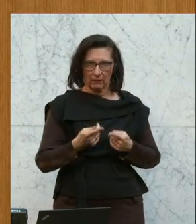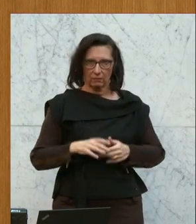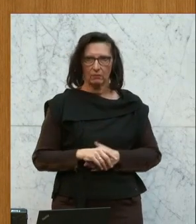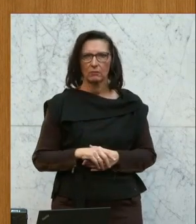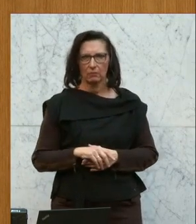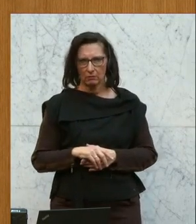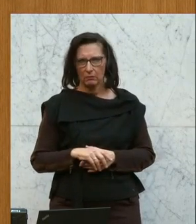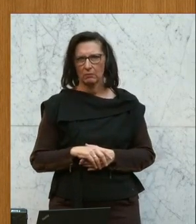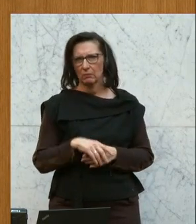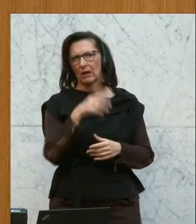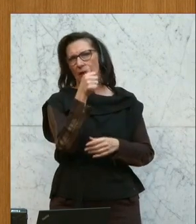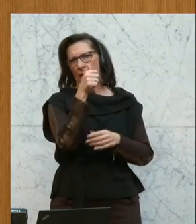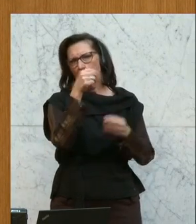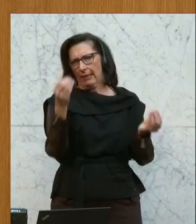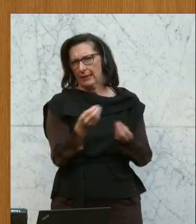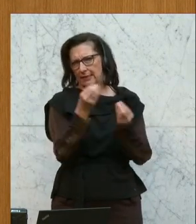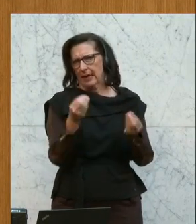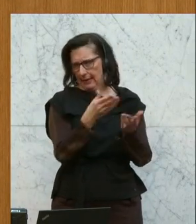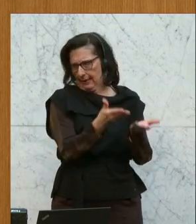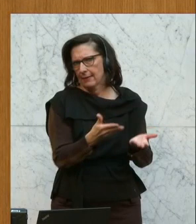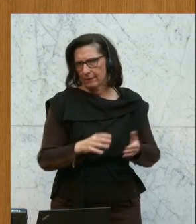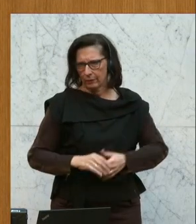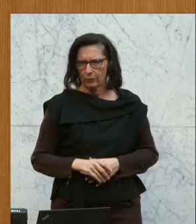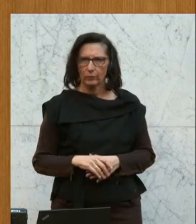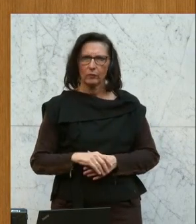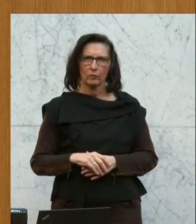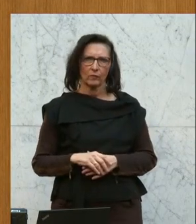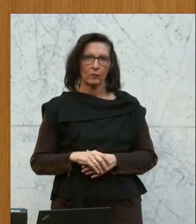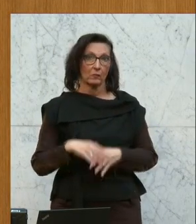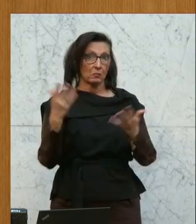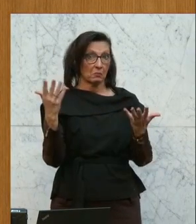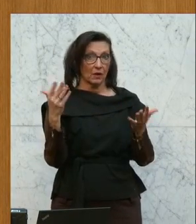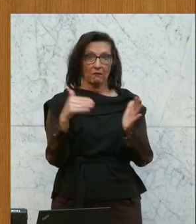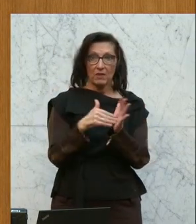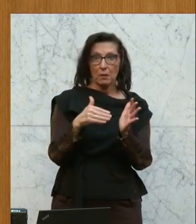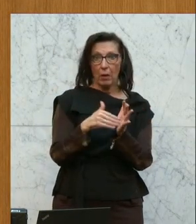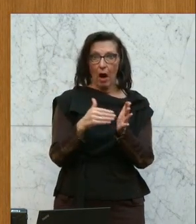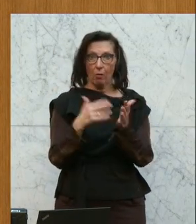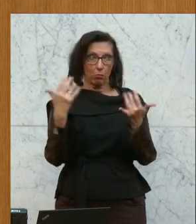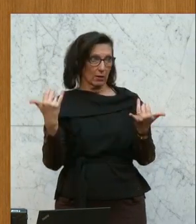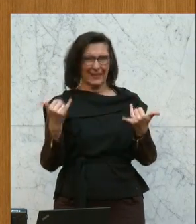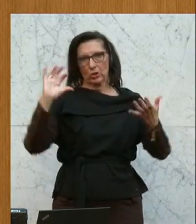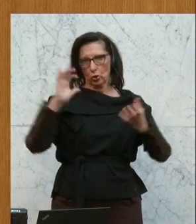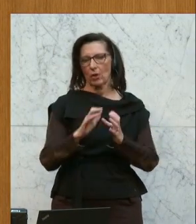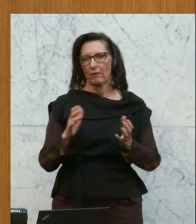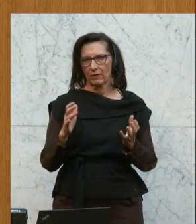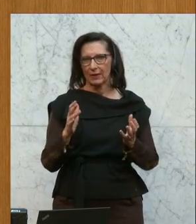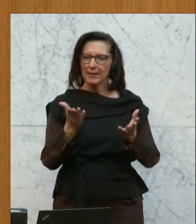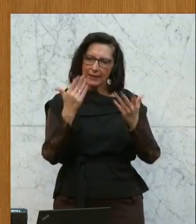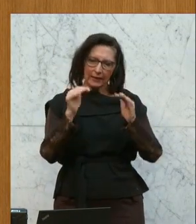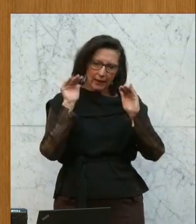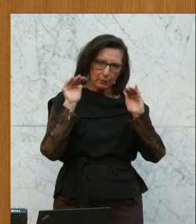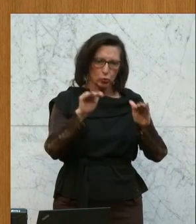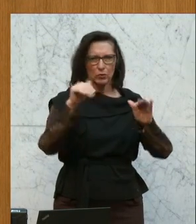Das ist einer der Bausteine, die wir dafür brauchen. Was brauchen wir, um zusammenzufassen? Wir müssen in den Klimaschutz